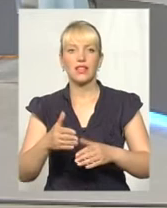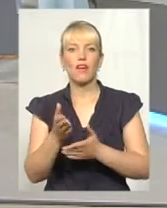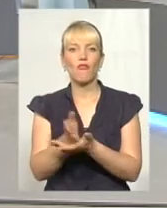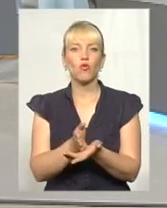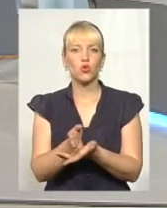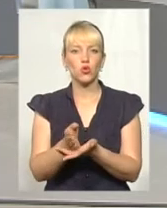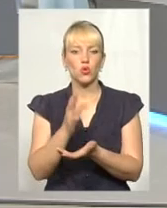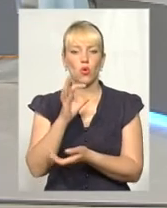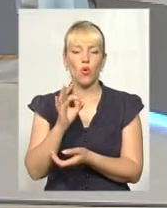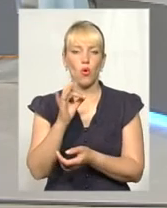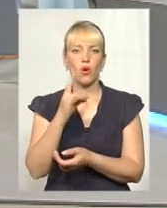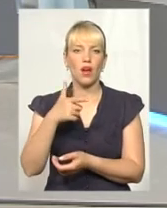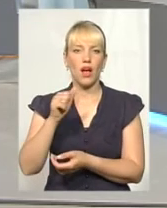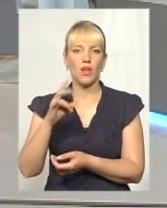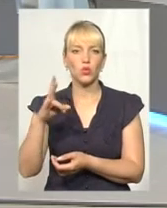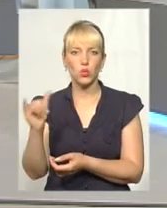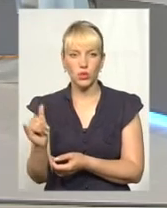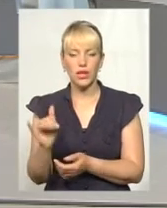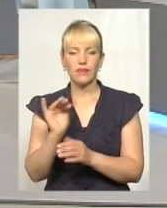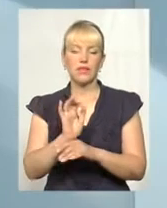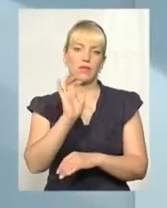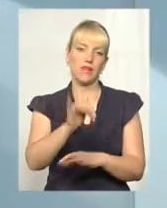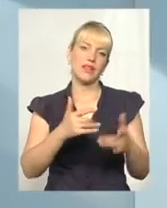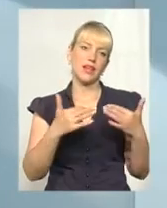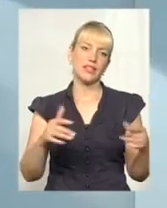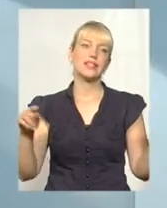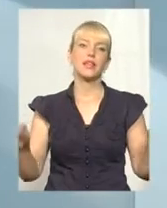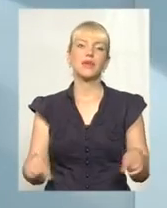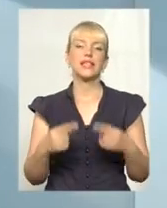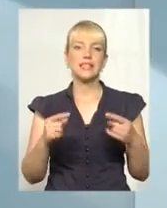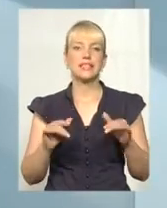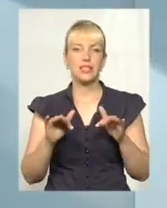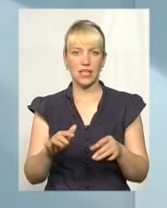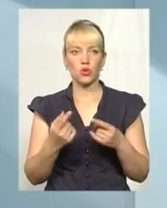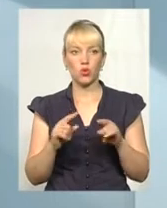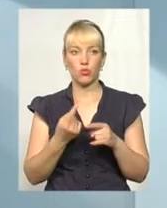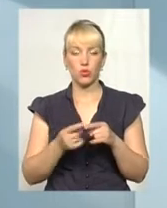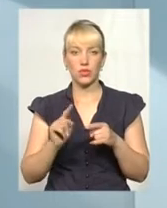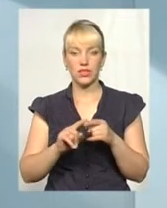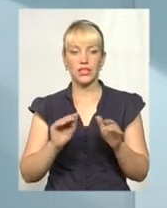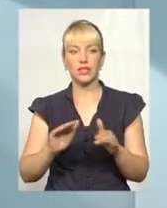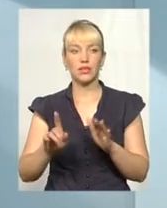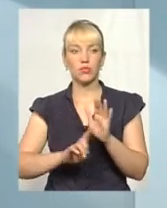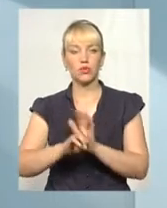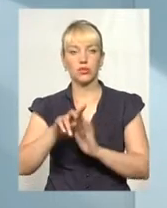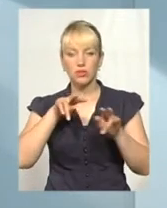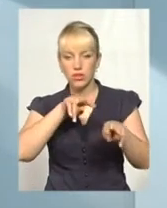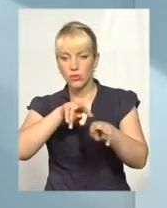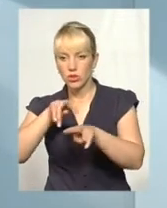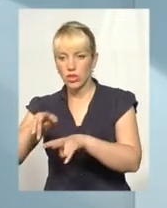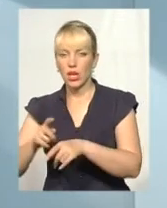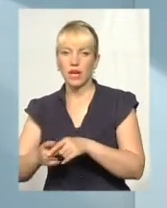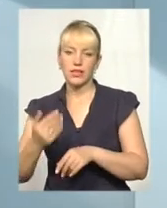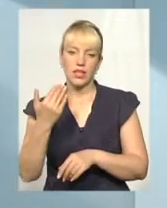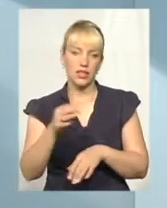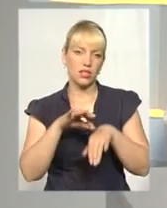і відправляють на різні реабілітаційні заходи. Тому ці дітки вже починають спостерігатися, і йде їхній супровід,